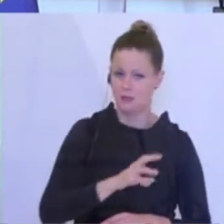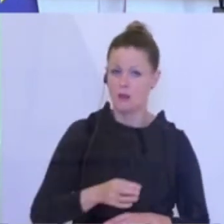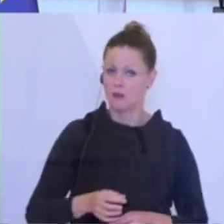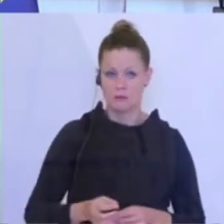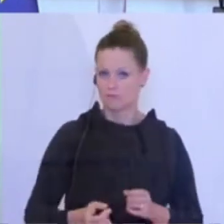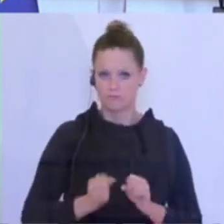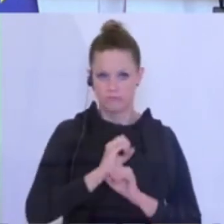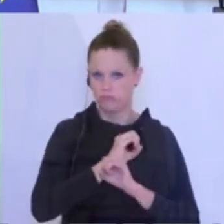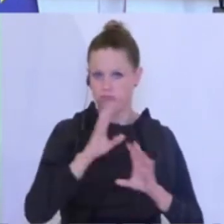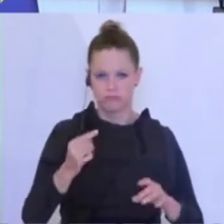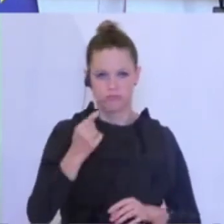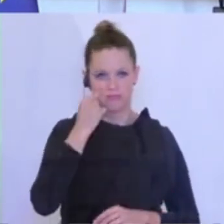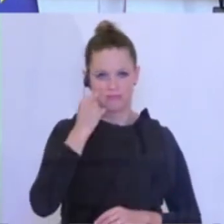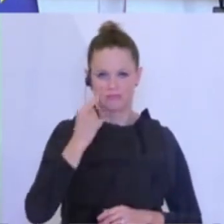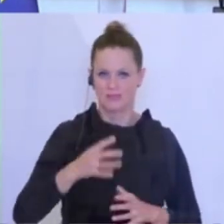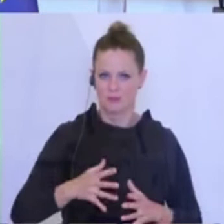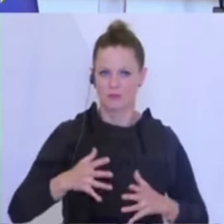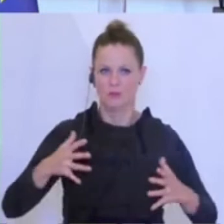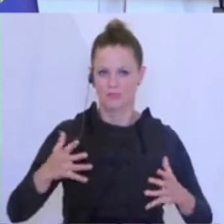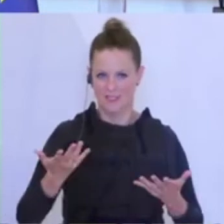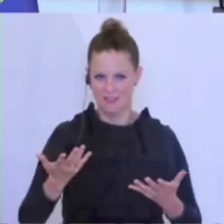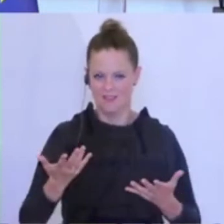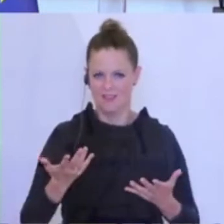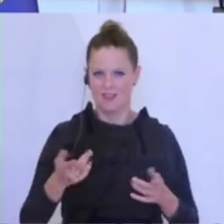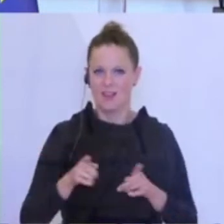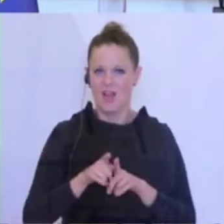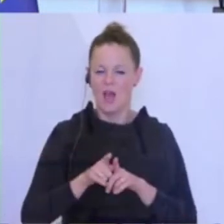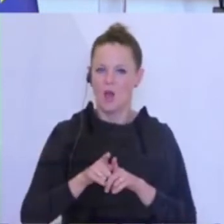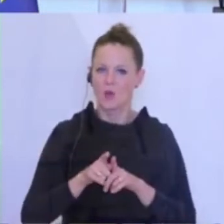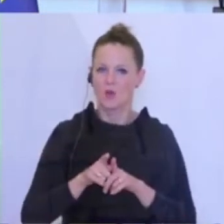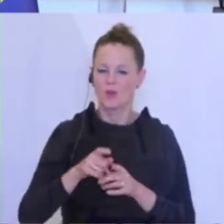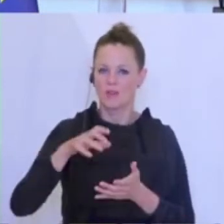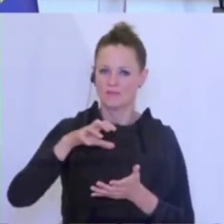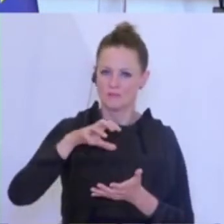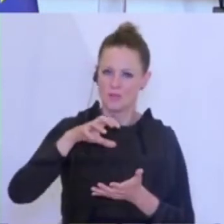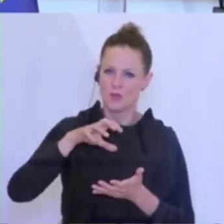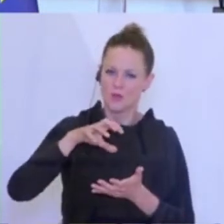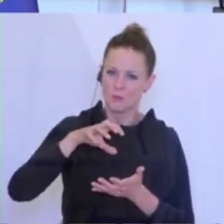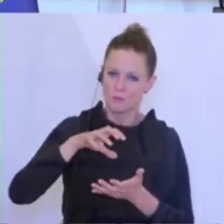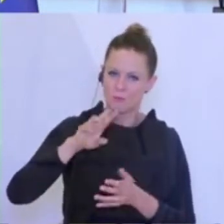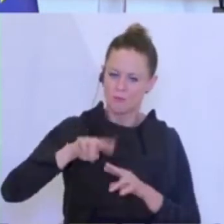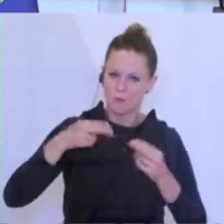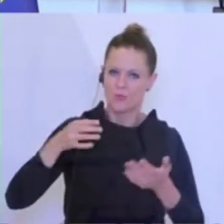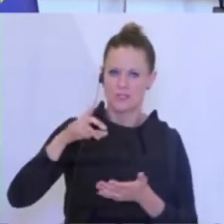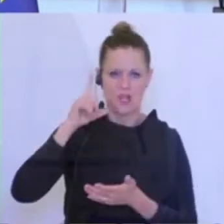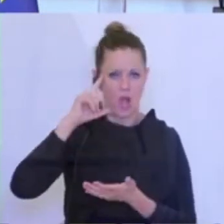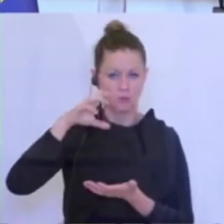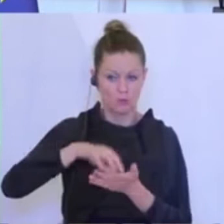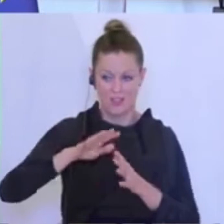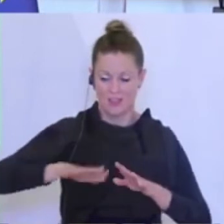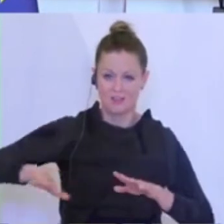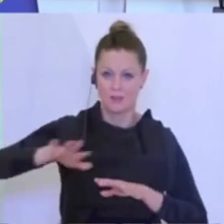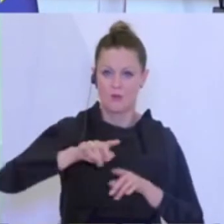signifikant und überall sind es die Stadtregionen um die Bundeshauptstadt, aber auch um die Landeshauptstädte, die einen hohen